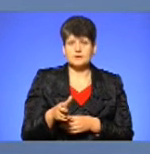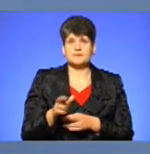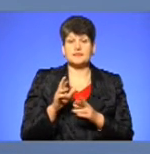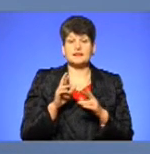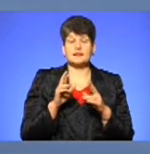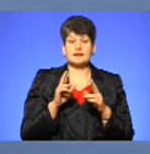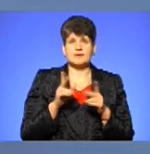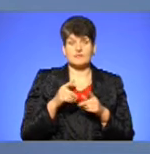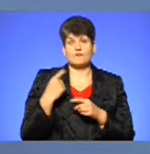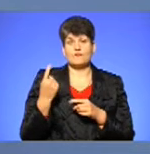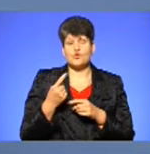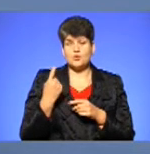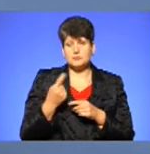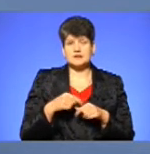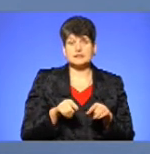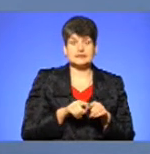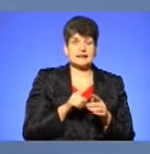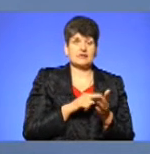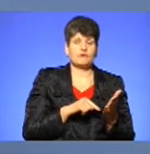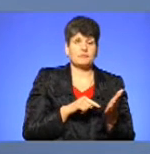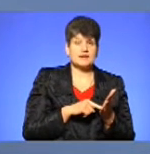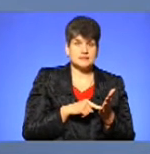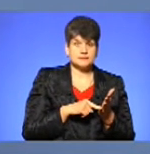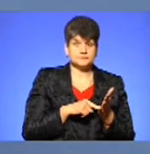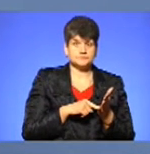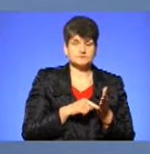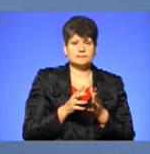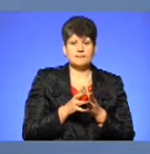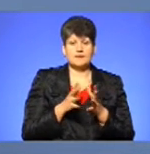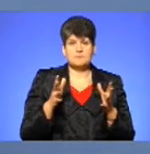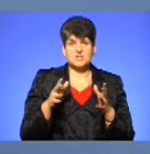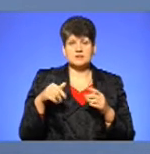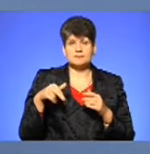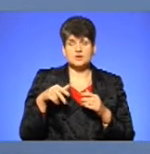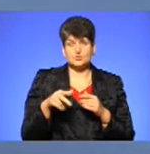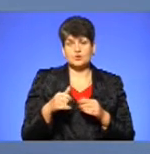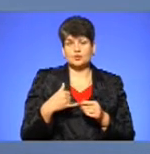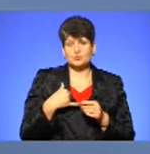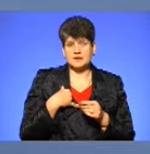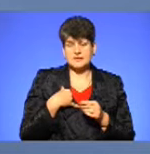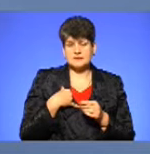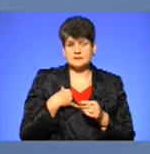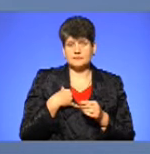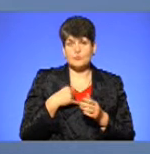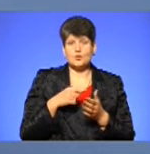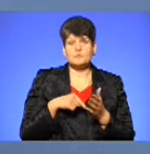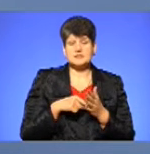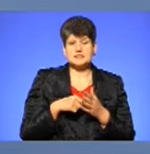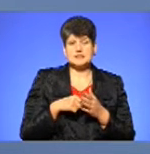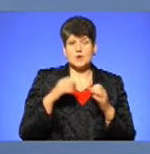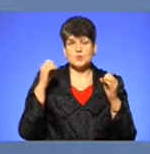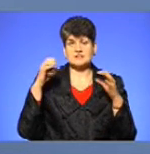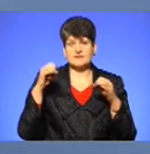по області, так і по місту. Більшість пішоходів в нас, в принципі, по місту освітлюється,